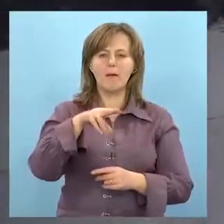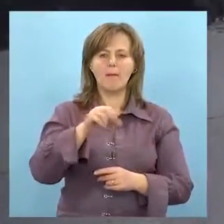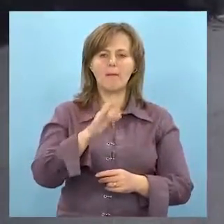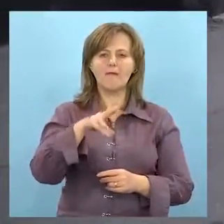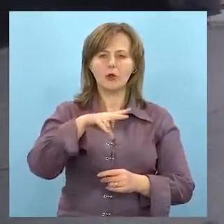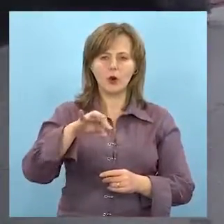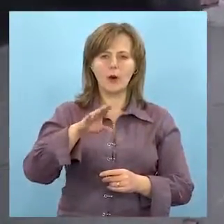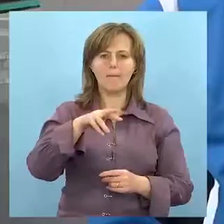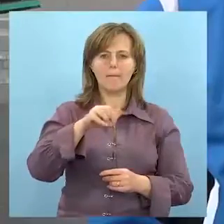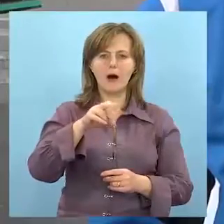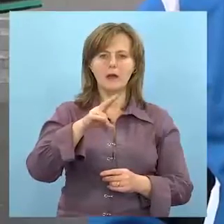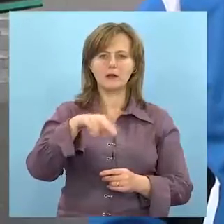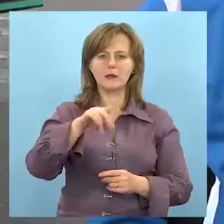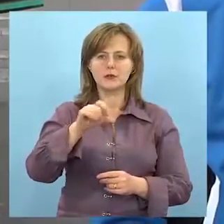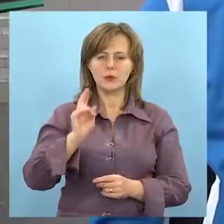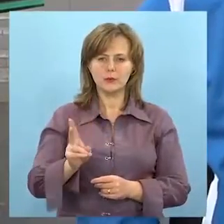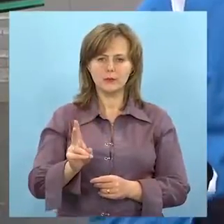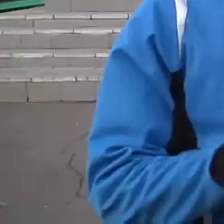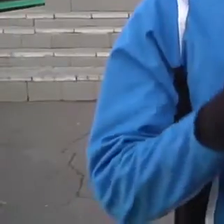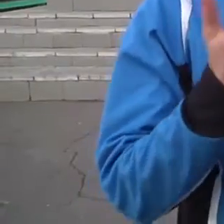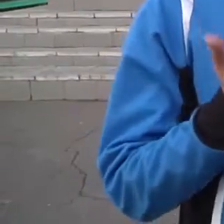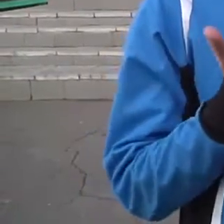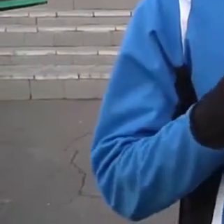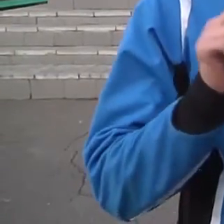2015 року Павло Манзюк.